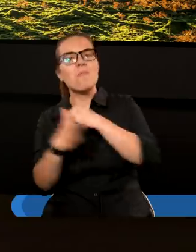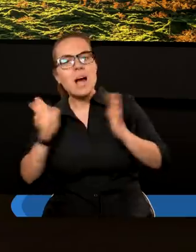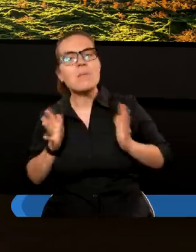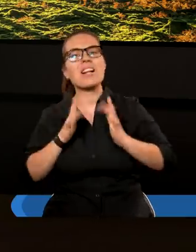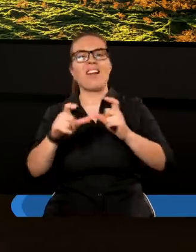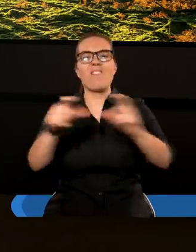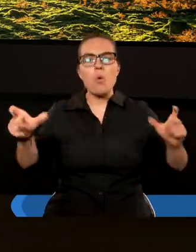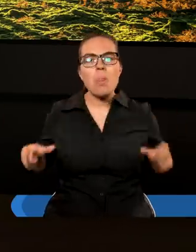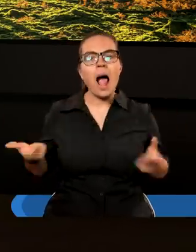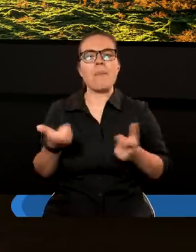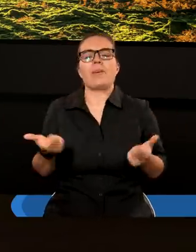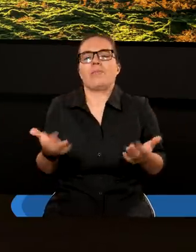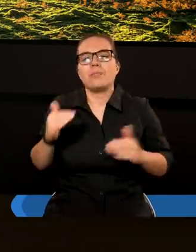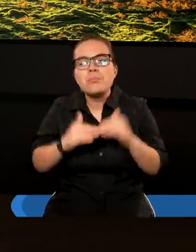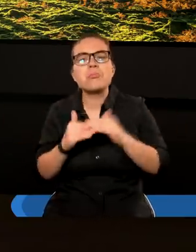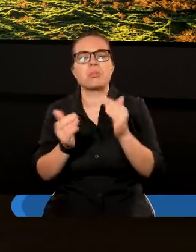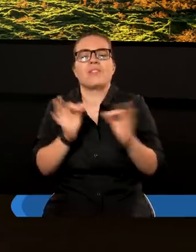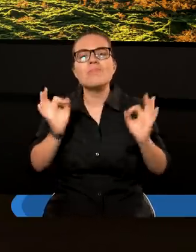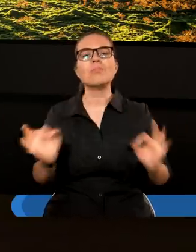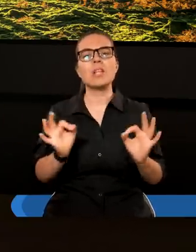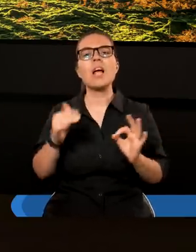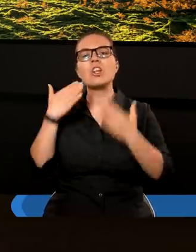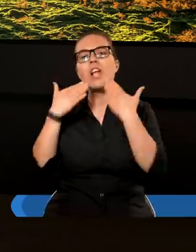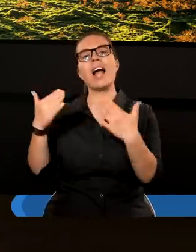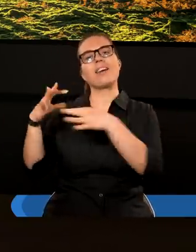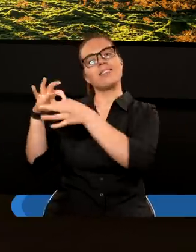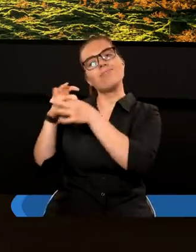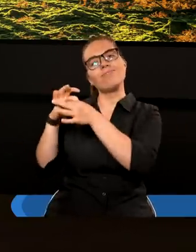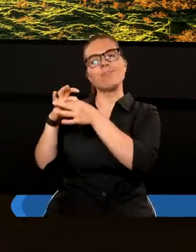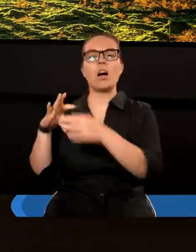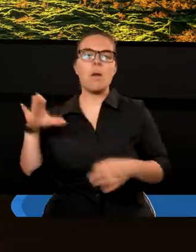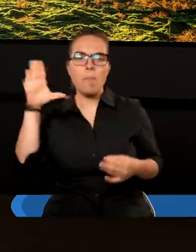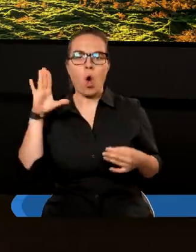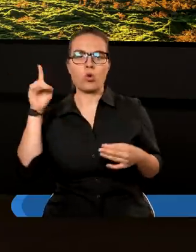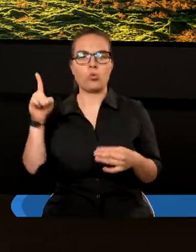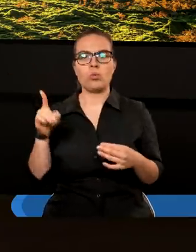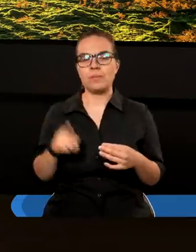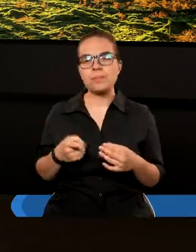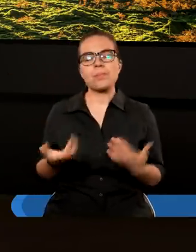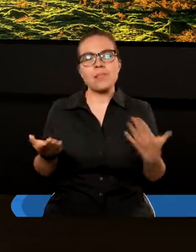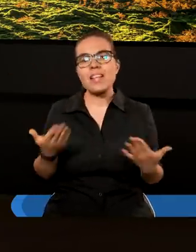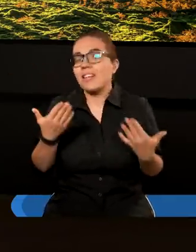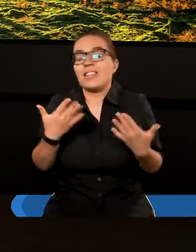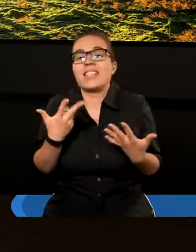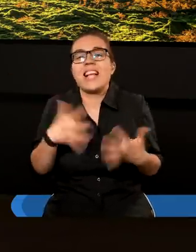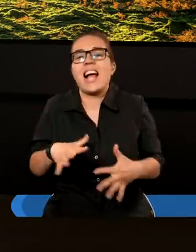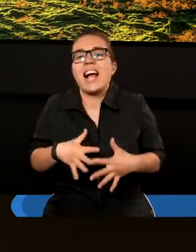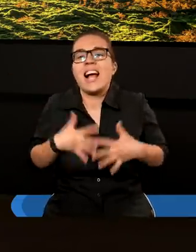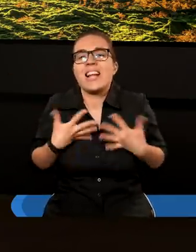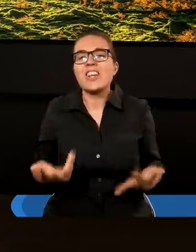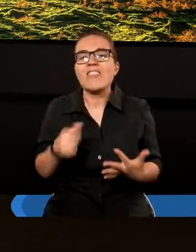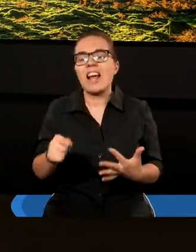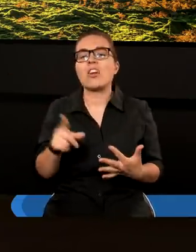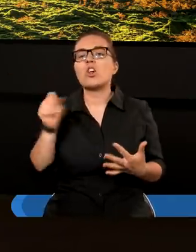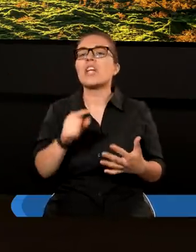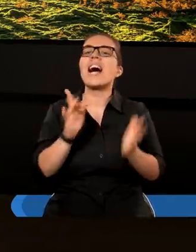zbudowany w taki sposób dom. Właśnie. Nic dziwnego, że Chrystus na